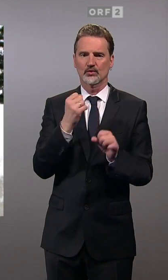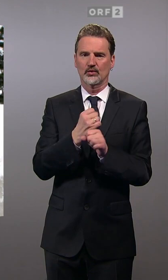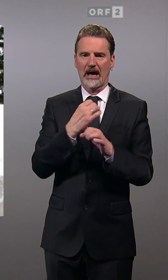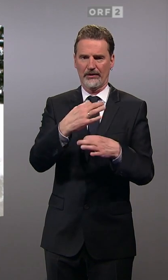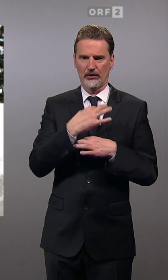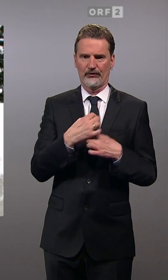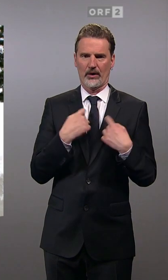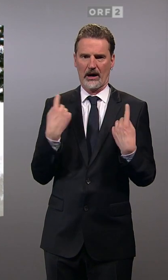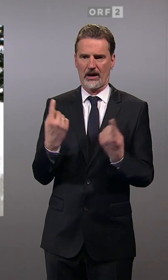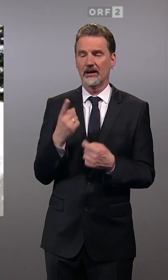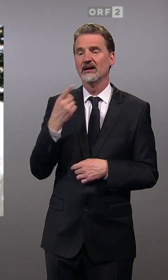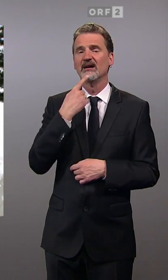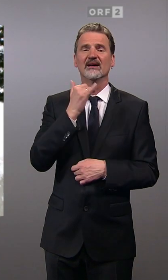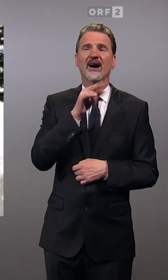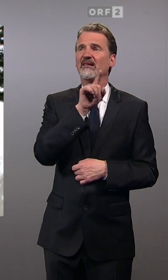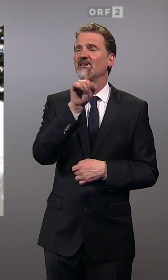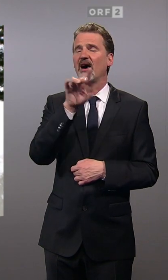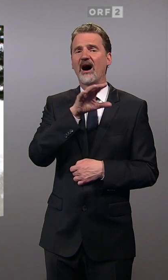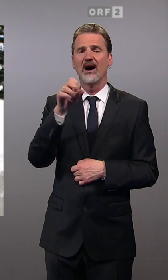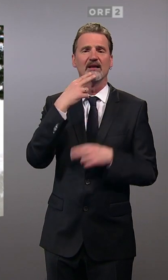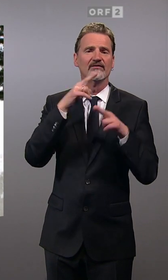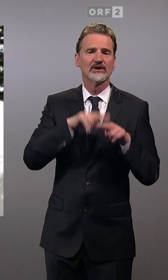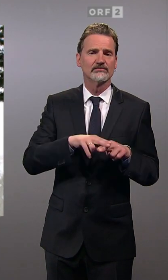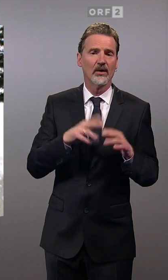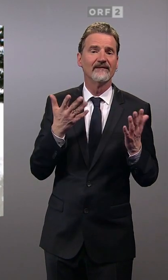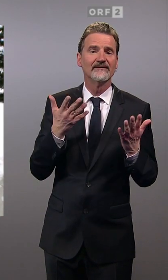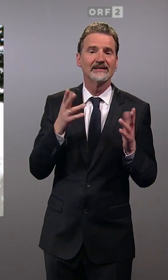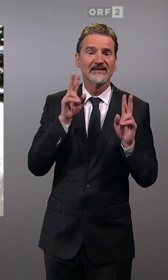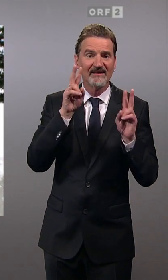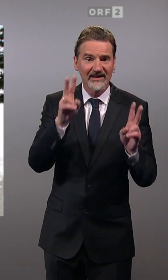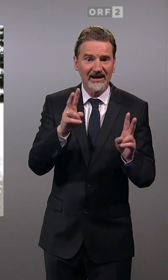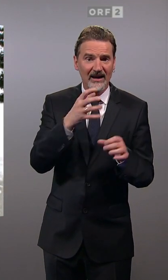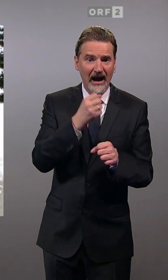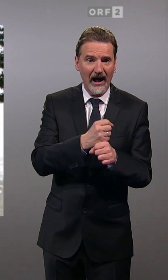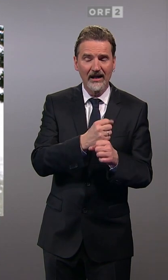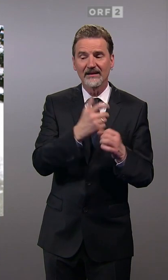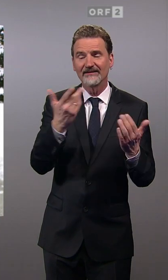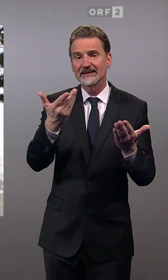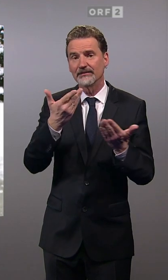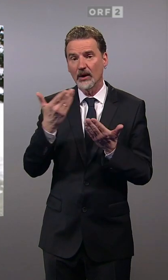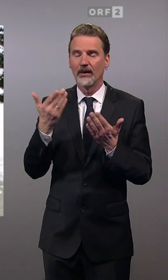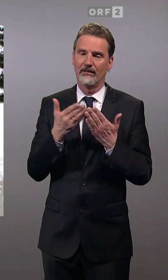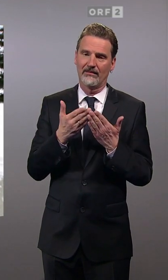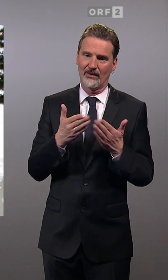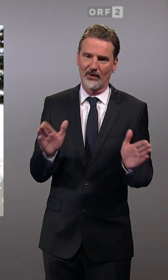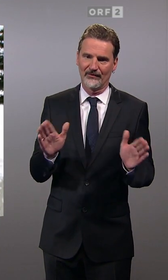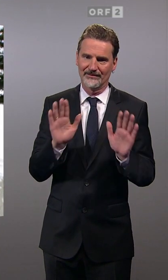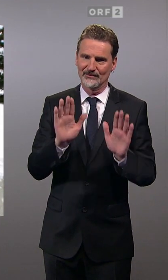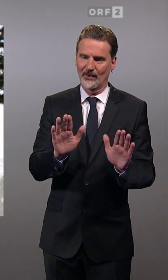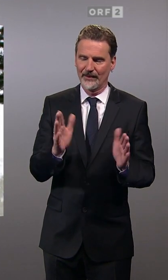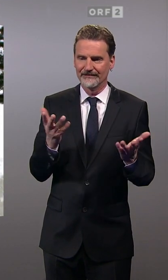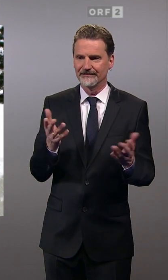verspricht und was dann wirklich im Endeffekt rauskommt, ist sehr, sehr offen. Heute steht offen alles.